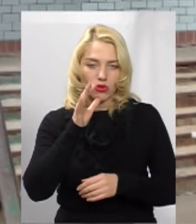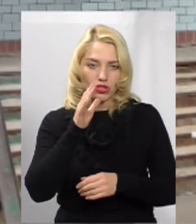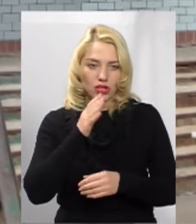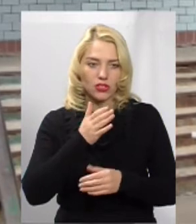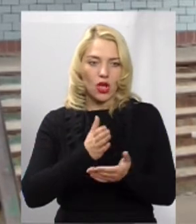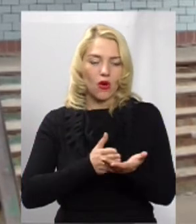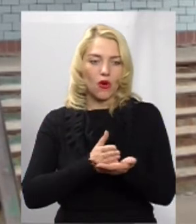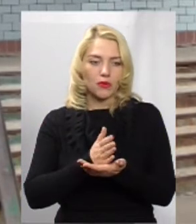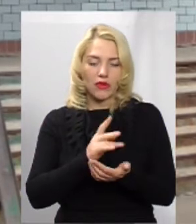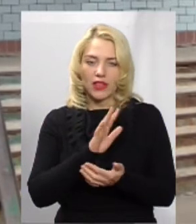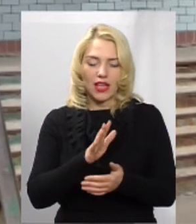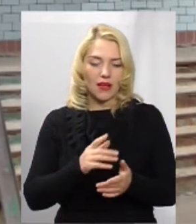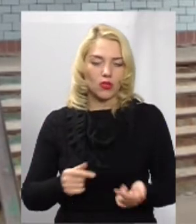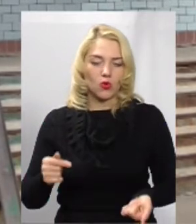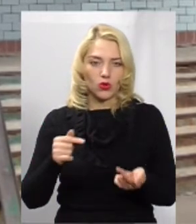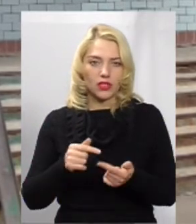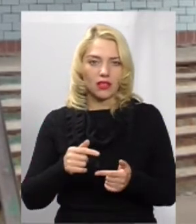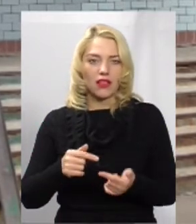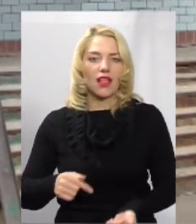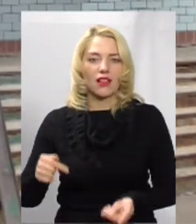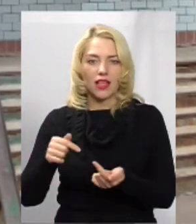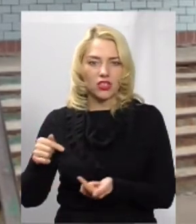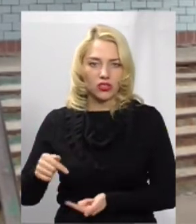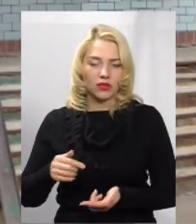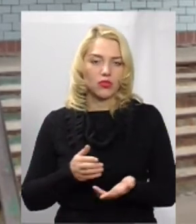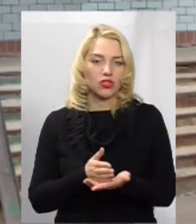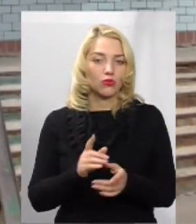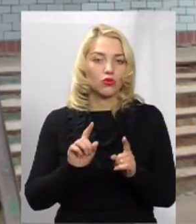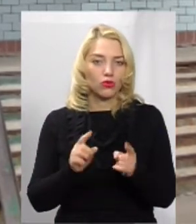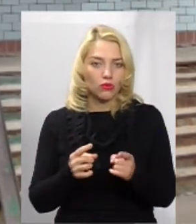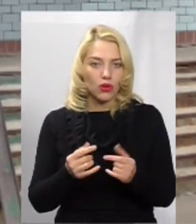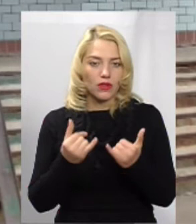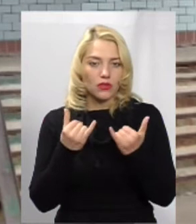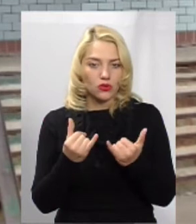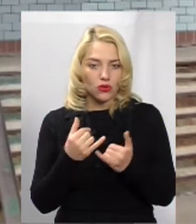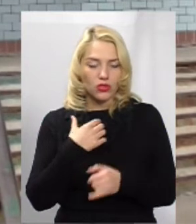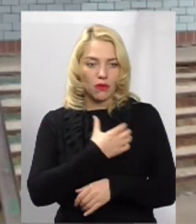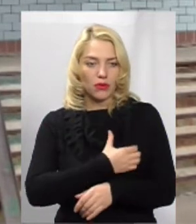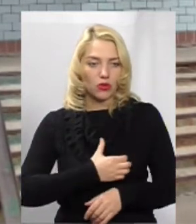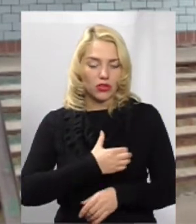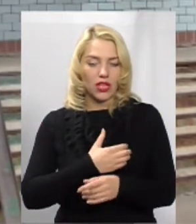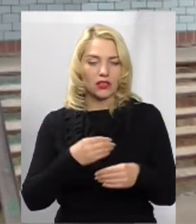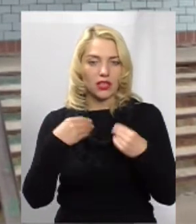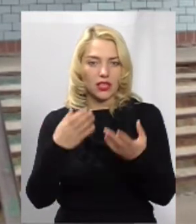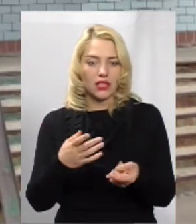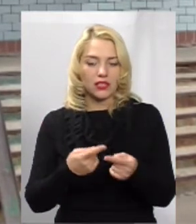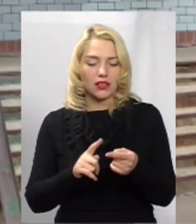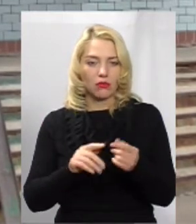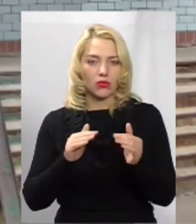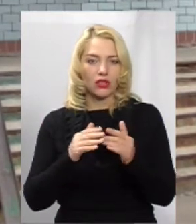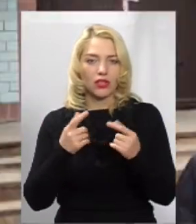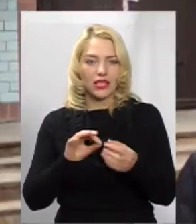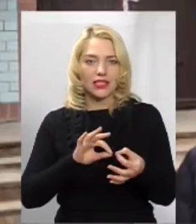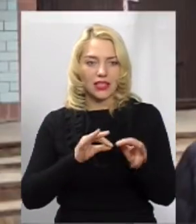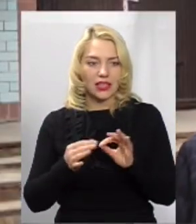досить належним чином, то на сьогодні пріоритет віддається тим будинкам, де дуже складна